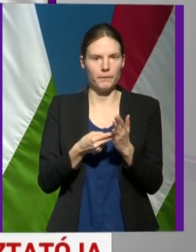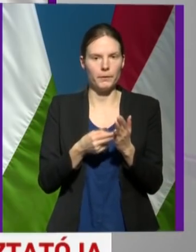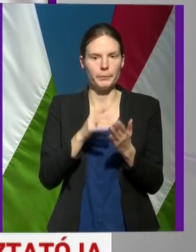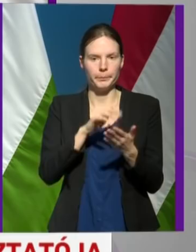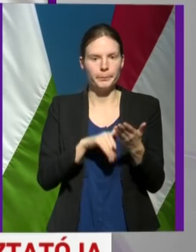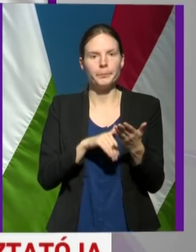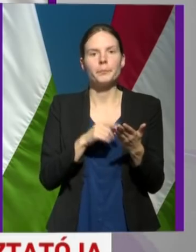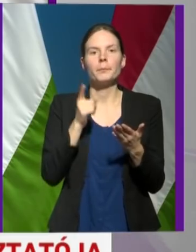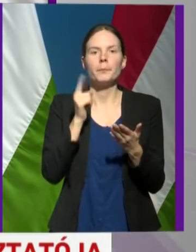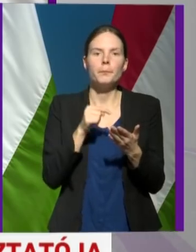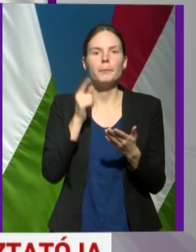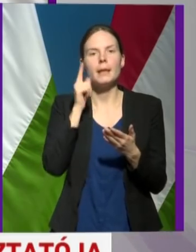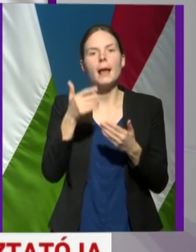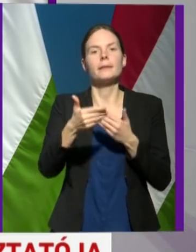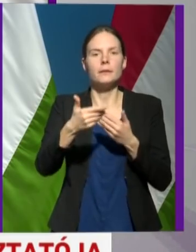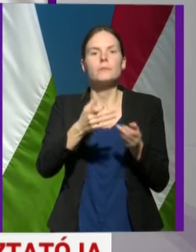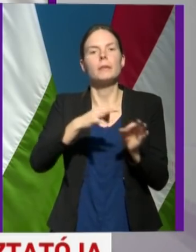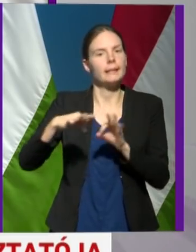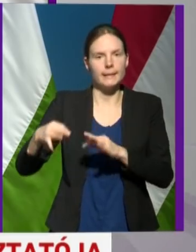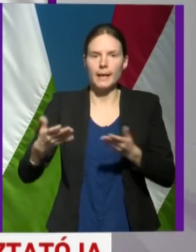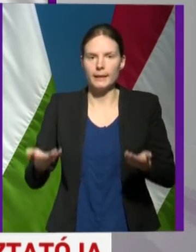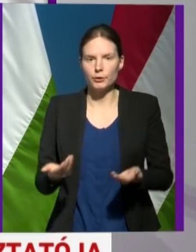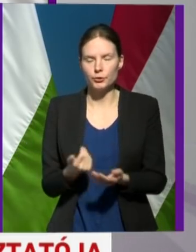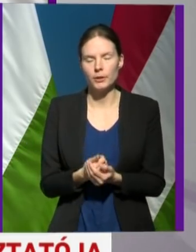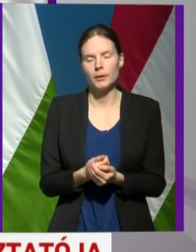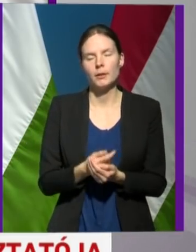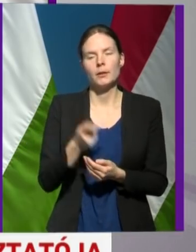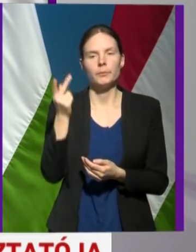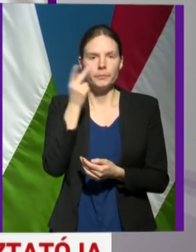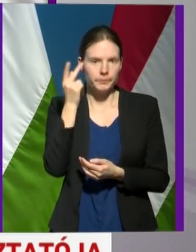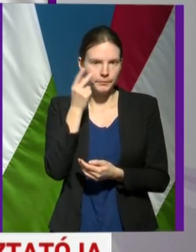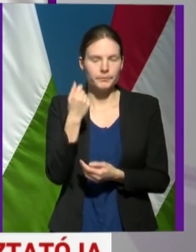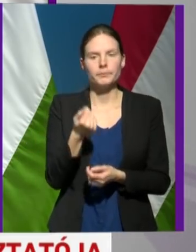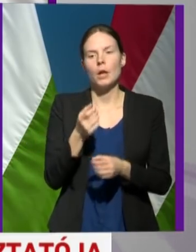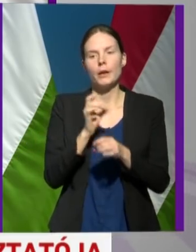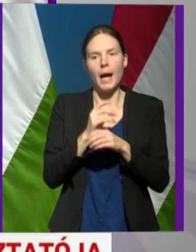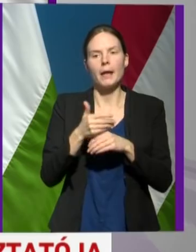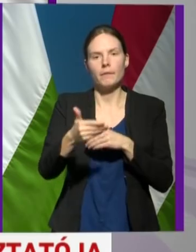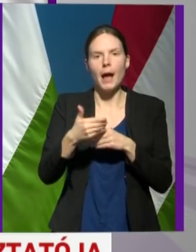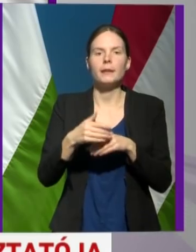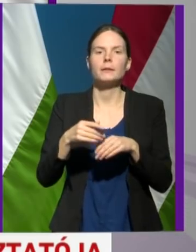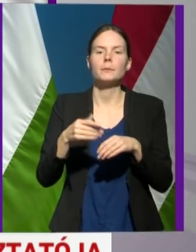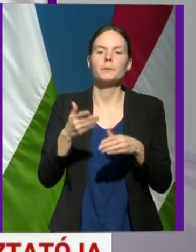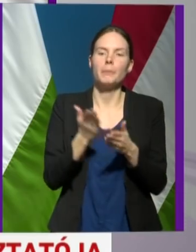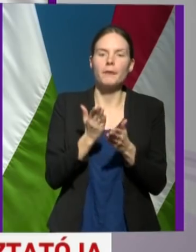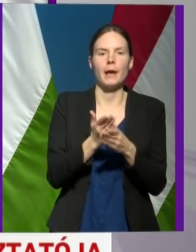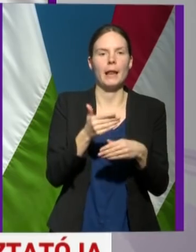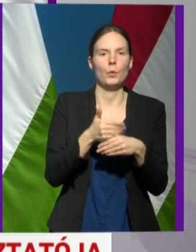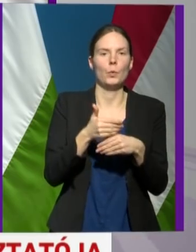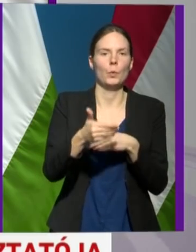intézkedések fognak következni. Természetesen a járvány megfelelő szakaszában, tehát ahogy